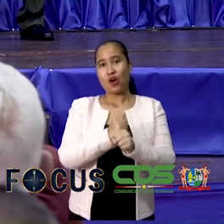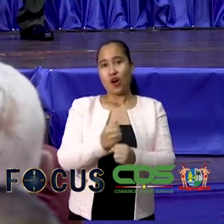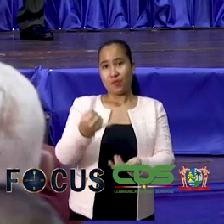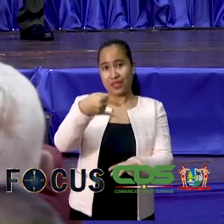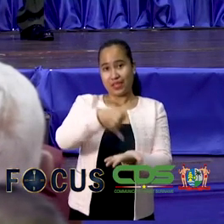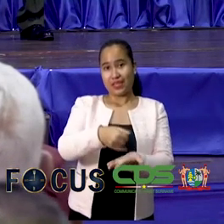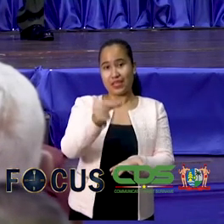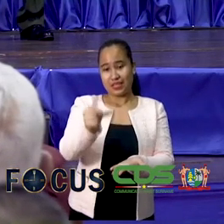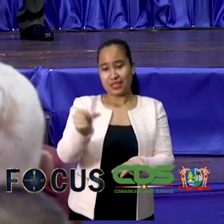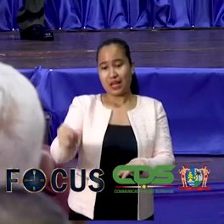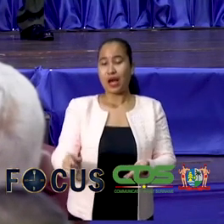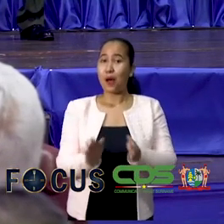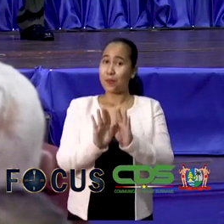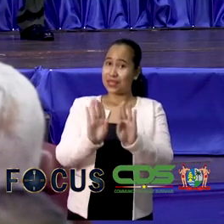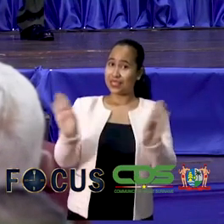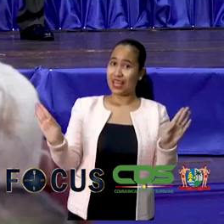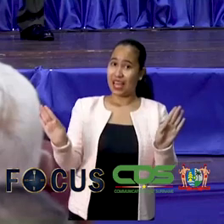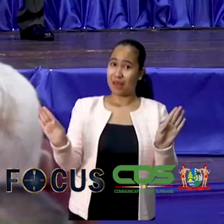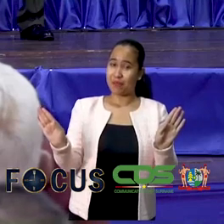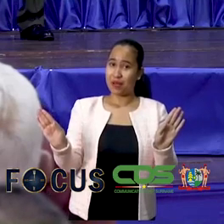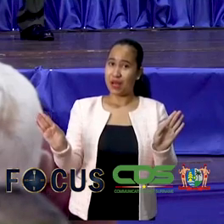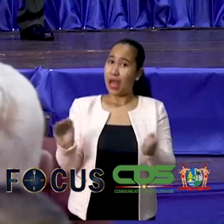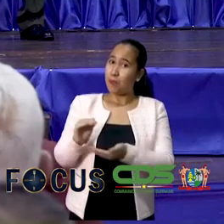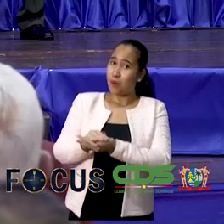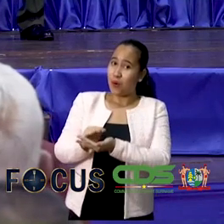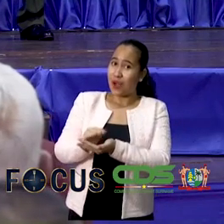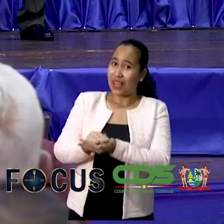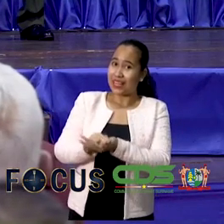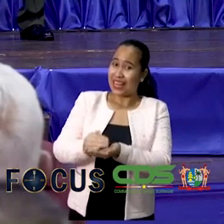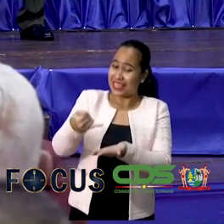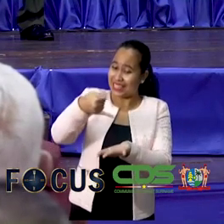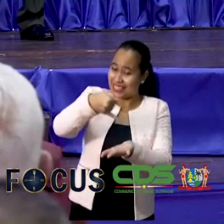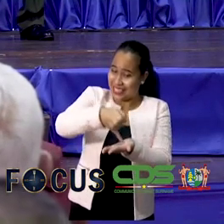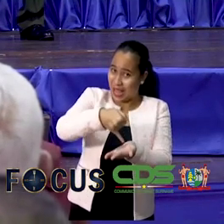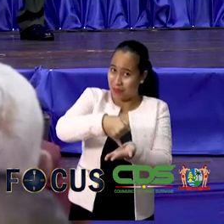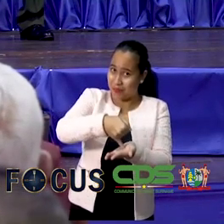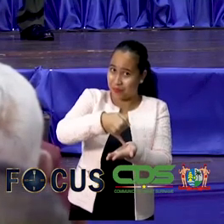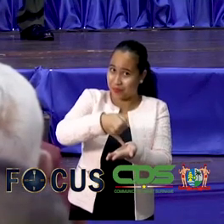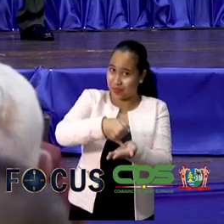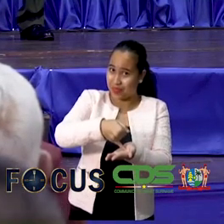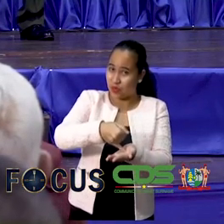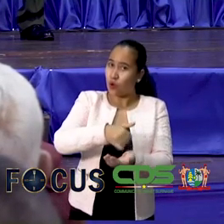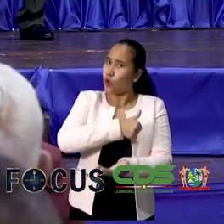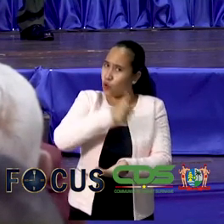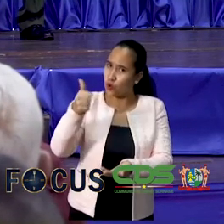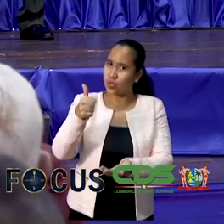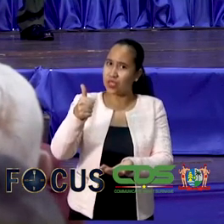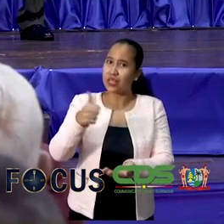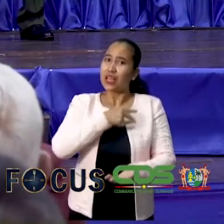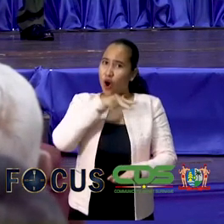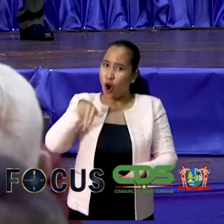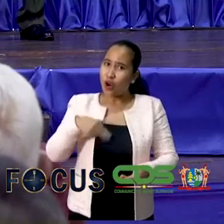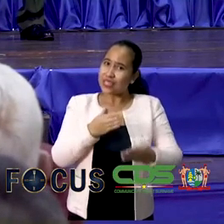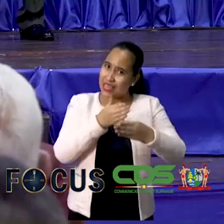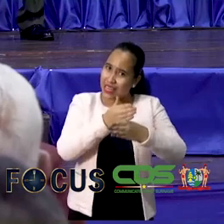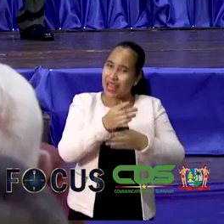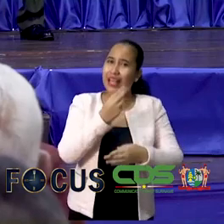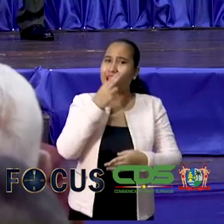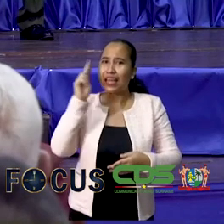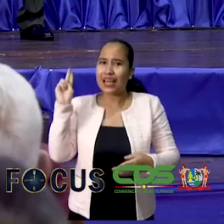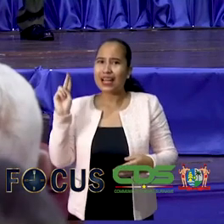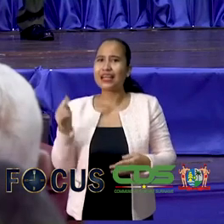beschermen, te waarborgen dat de stem van de kiezer telt en dat onze democratie beschermd blijft.